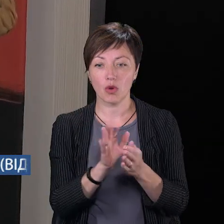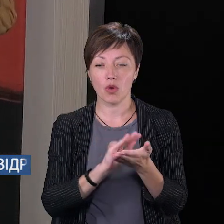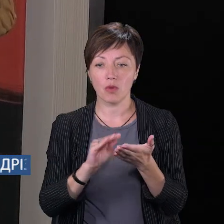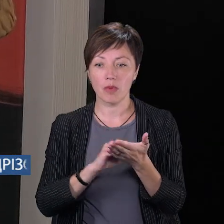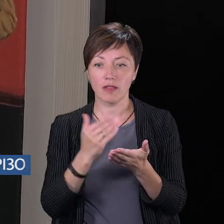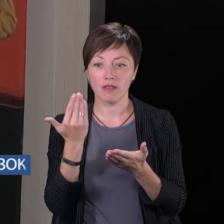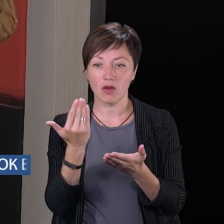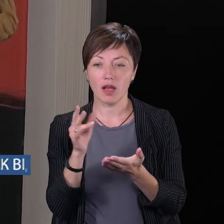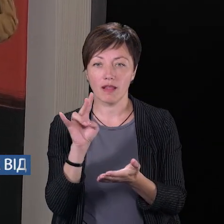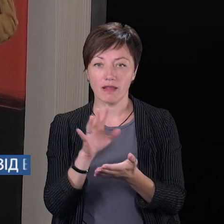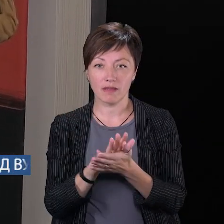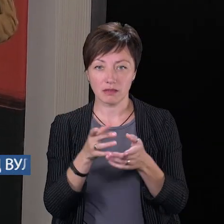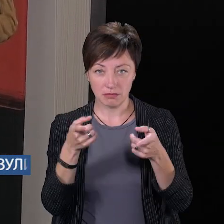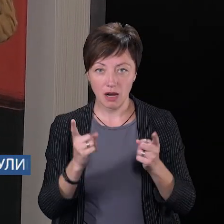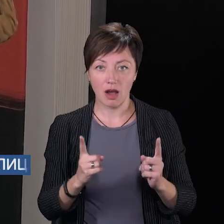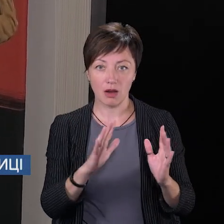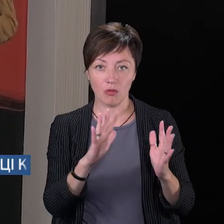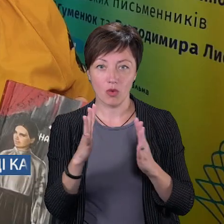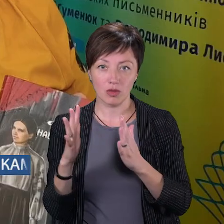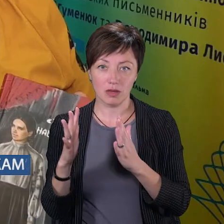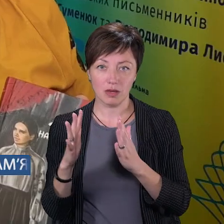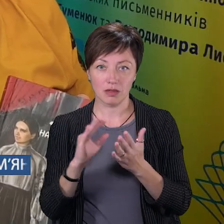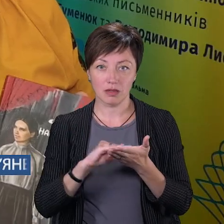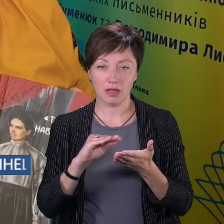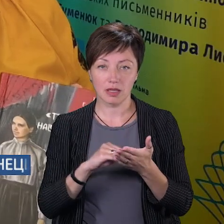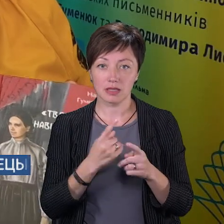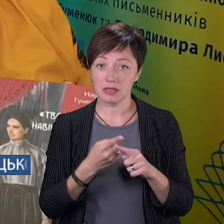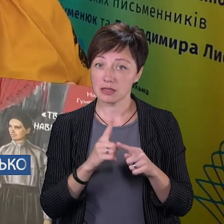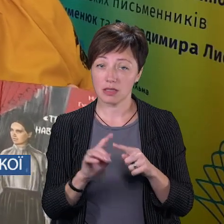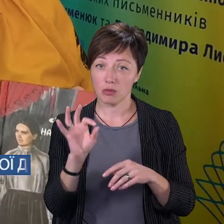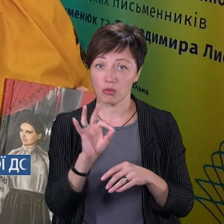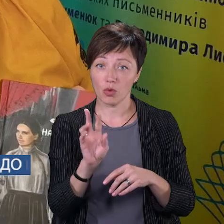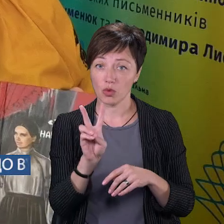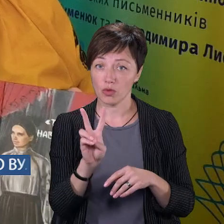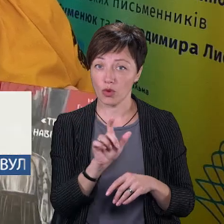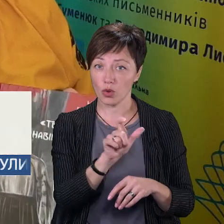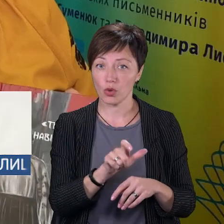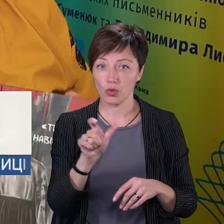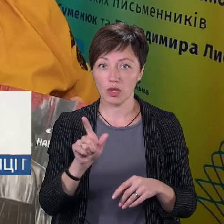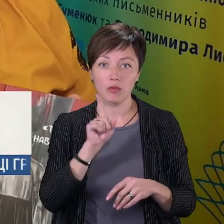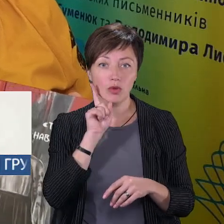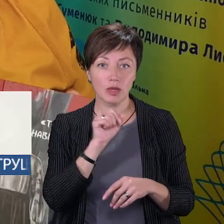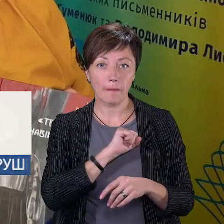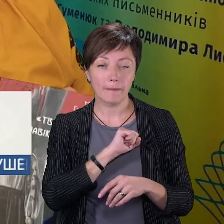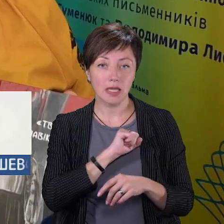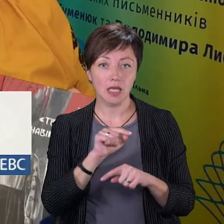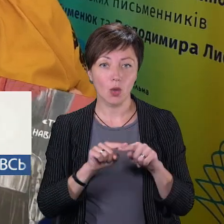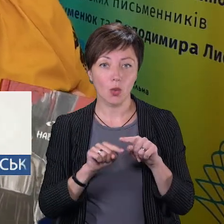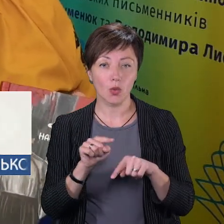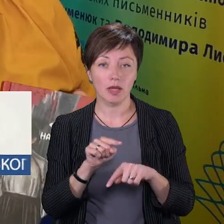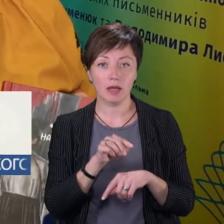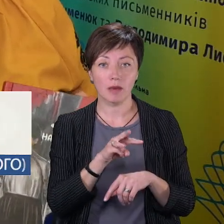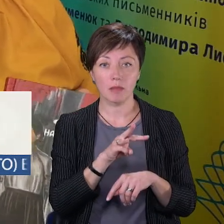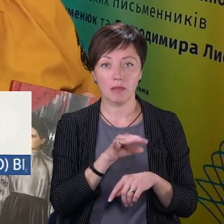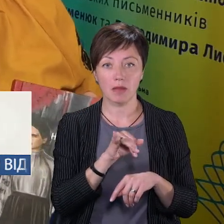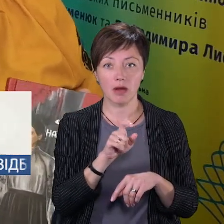навіки», заснований на реальних подіях. Це книжка про двох людей молодих, патріотів. Михайло